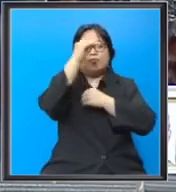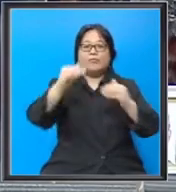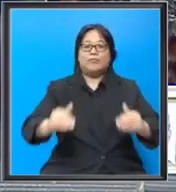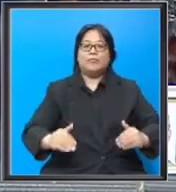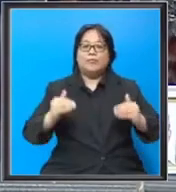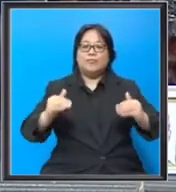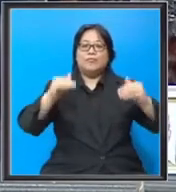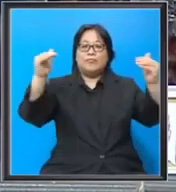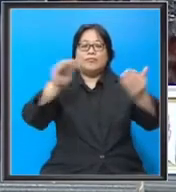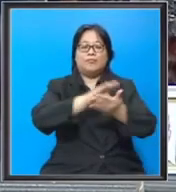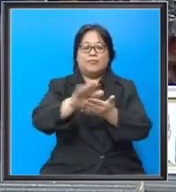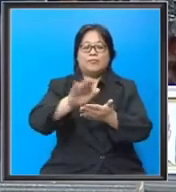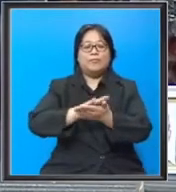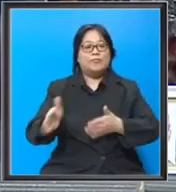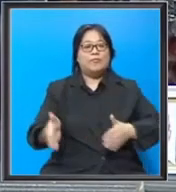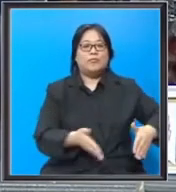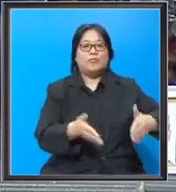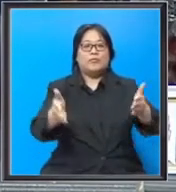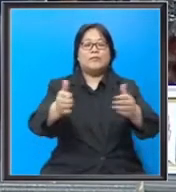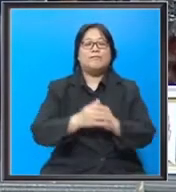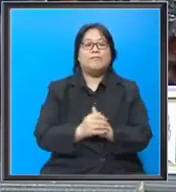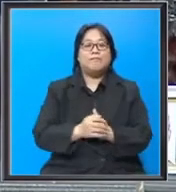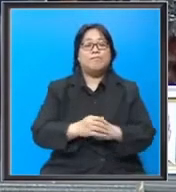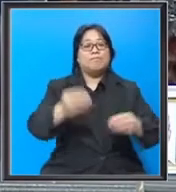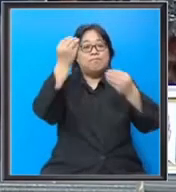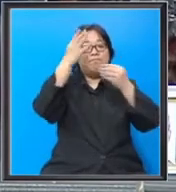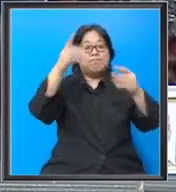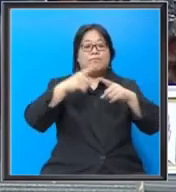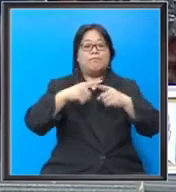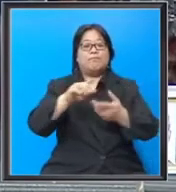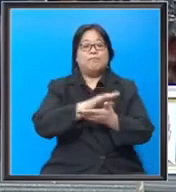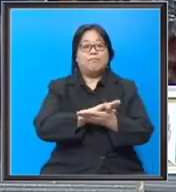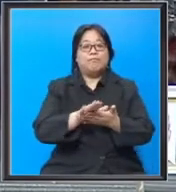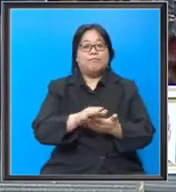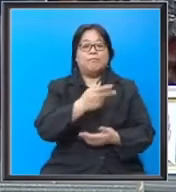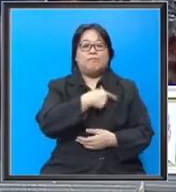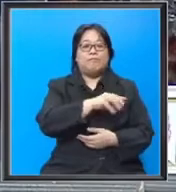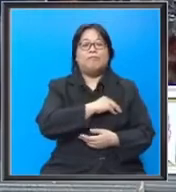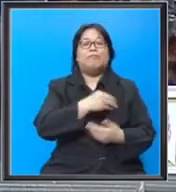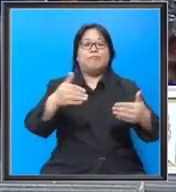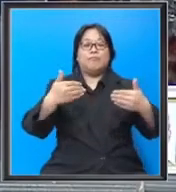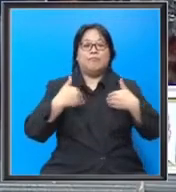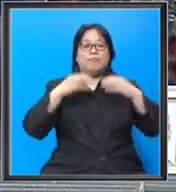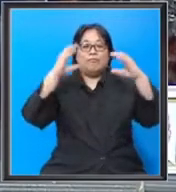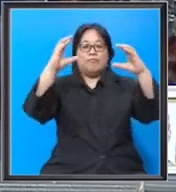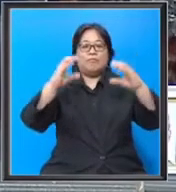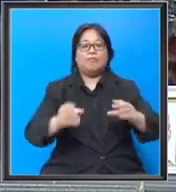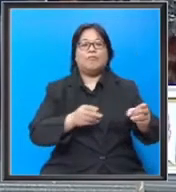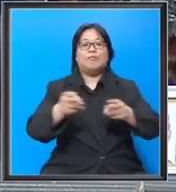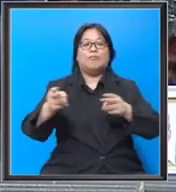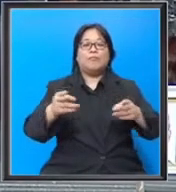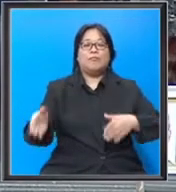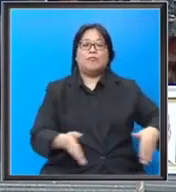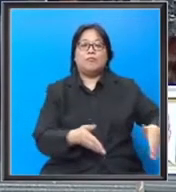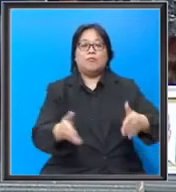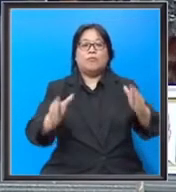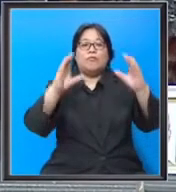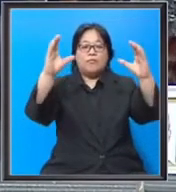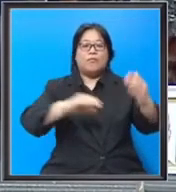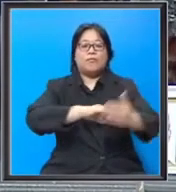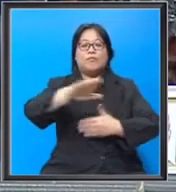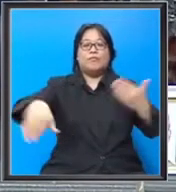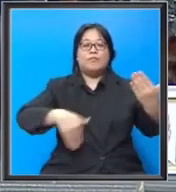meningkatkan kebersihan sungai. Untuk maklumat Dewan Yang Mulia, Kementerian telah pun mengambil pendekatan pengurusan sungai secara